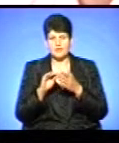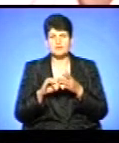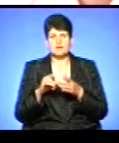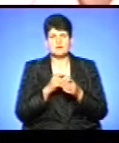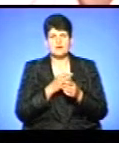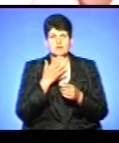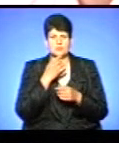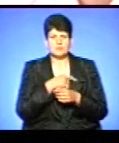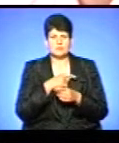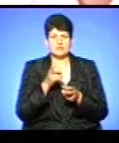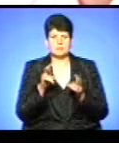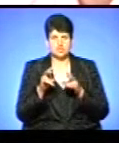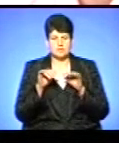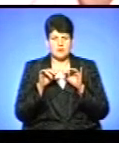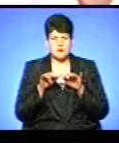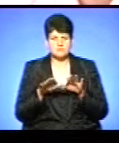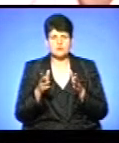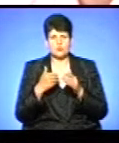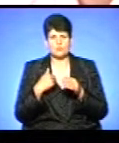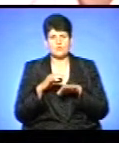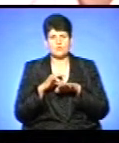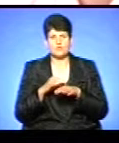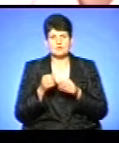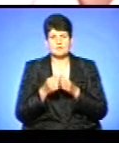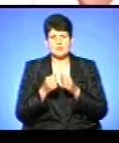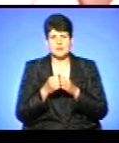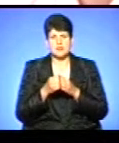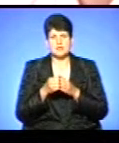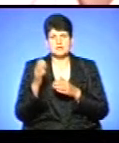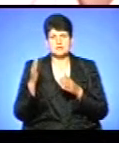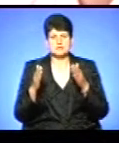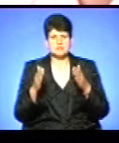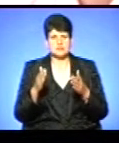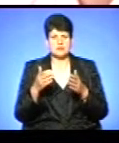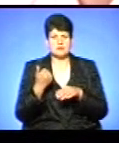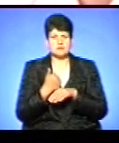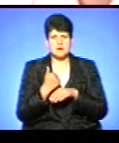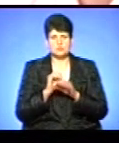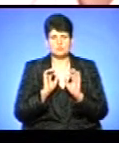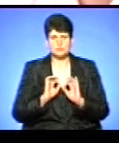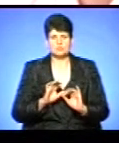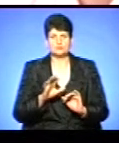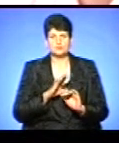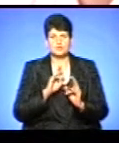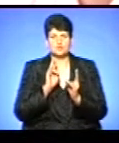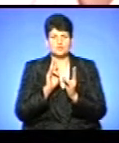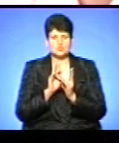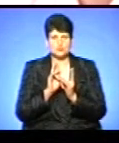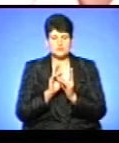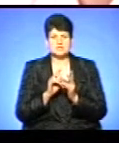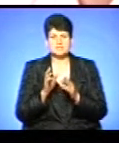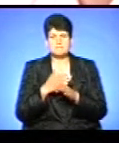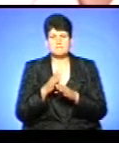прийшли на акцію, яку ми робимо під сінами Генеральної прокуратури. Також відбулася зустріч між